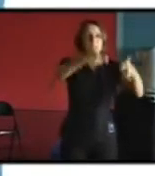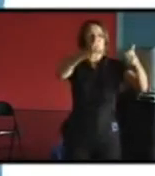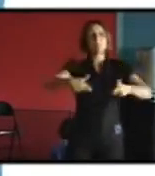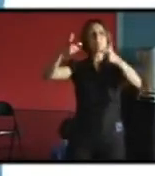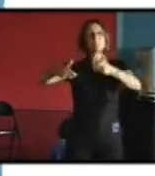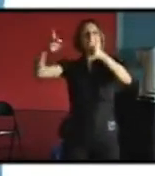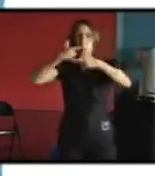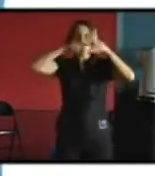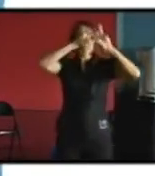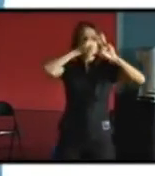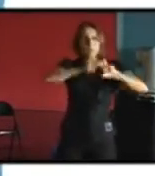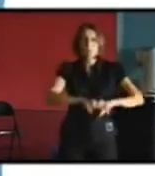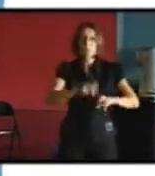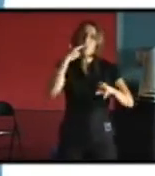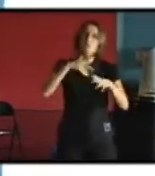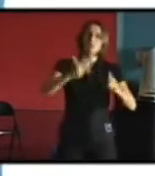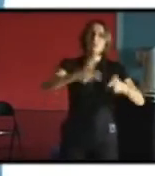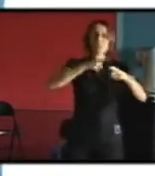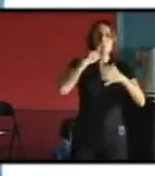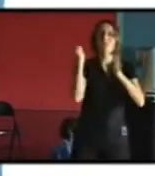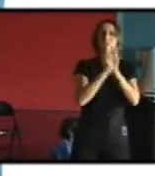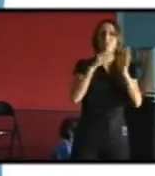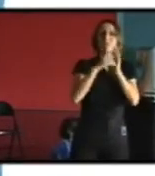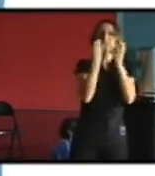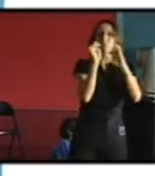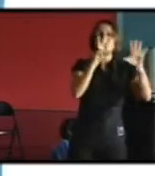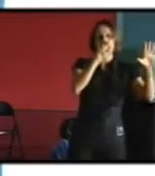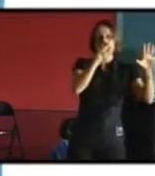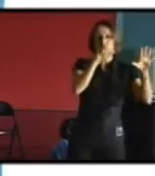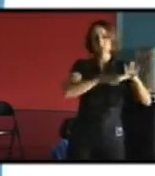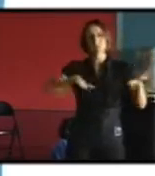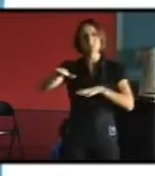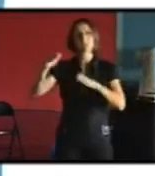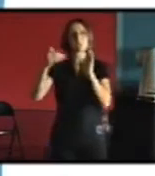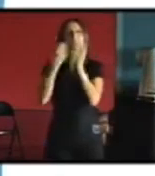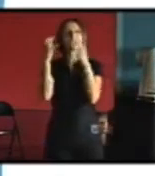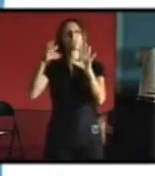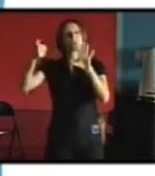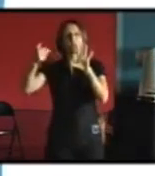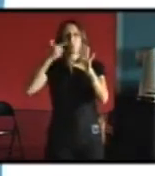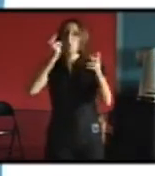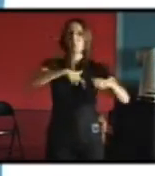entre les bâtiments de 1880 et les bâtiments de 1960